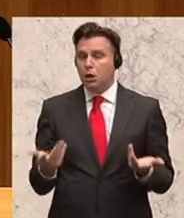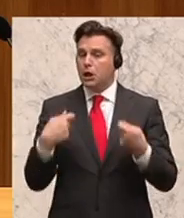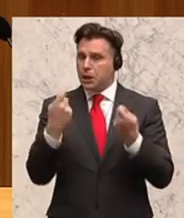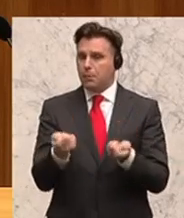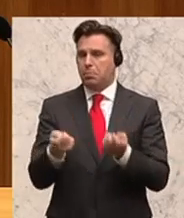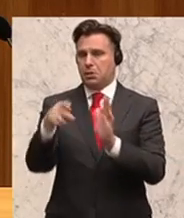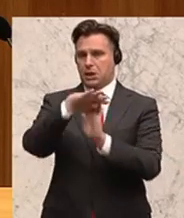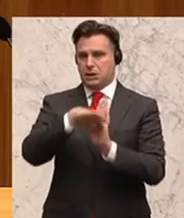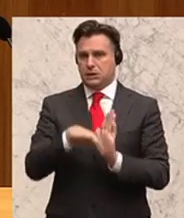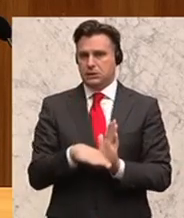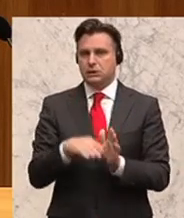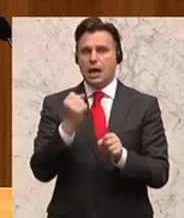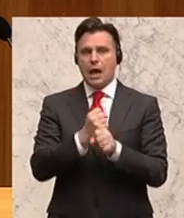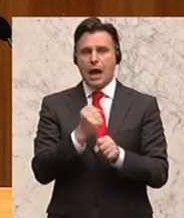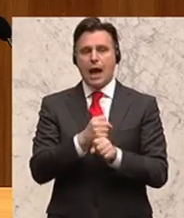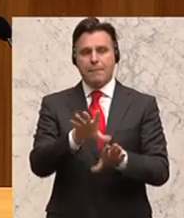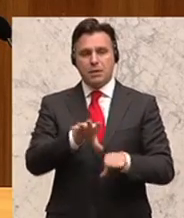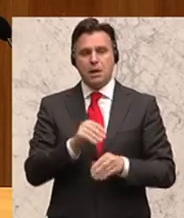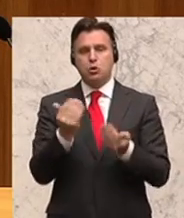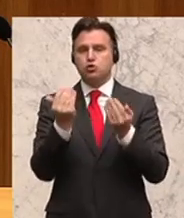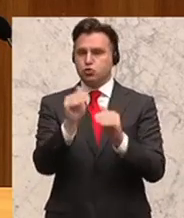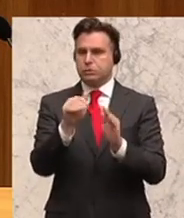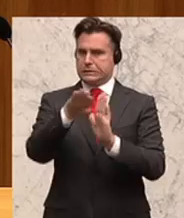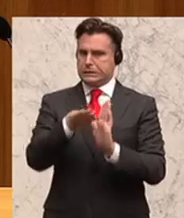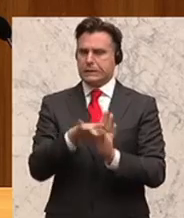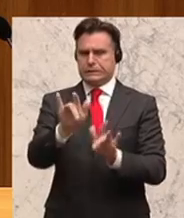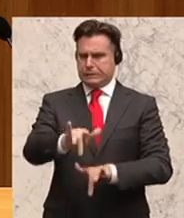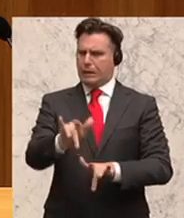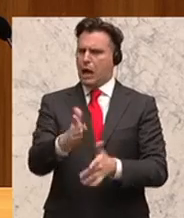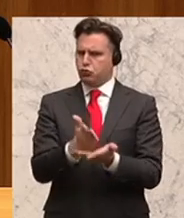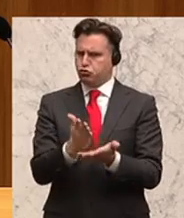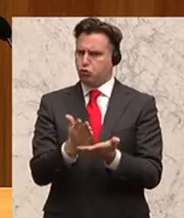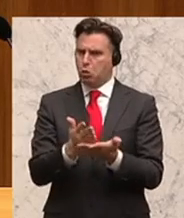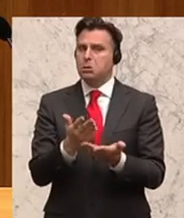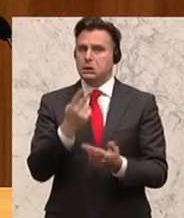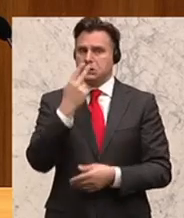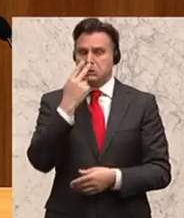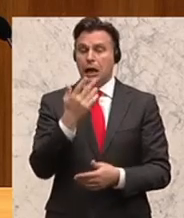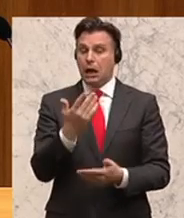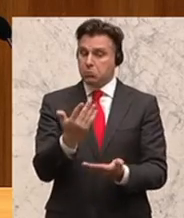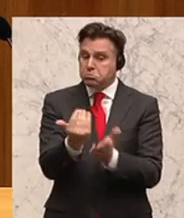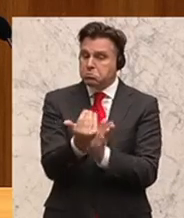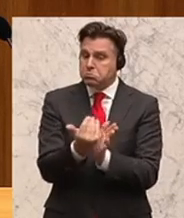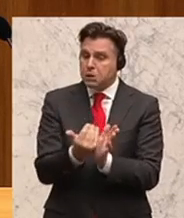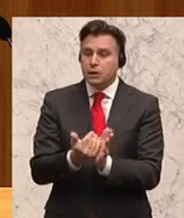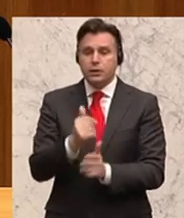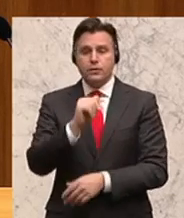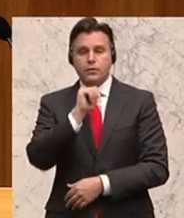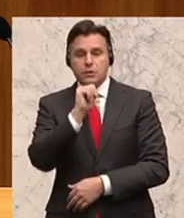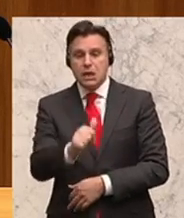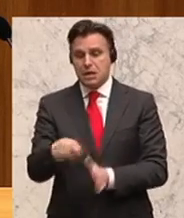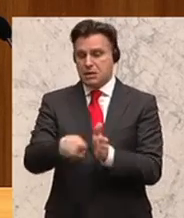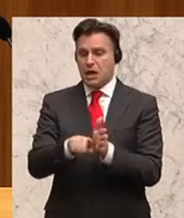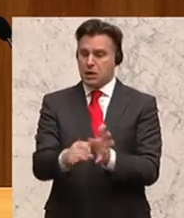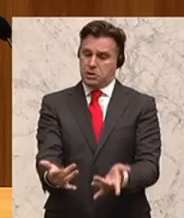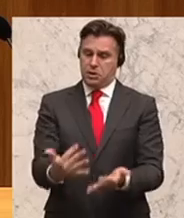geregelt über den Arbeitnehmerschutz, über das Arbeitnehmerinnenschutzgesetz, damit eben keine gravierenden gesundheitlichen